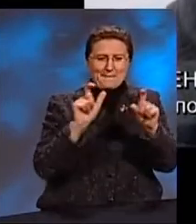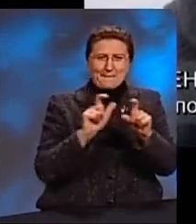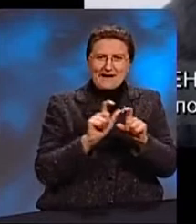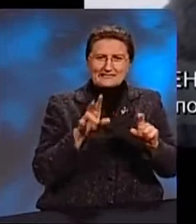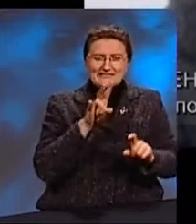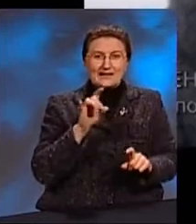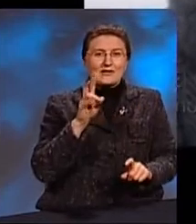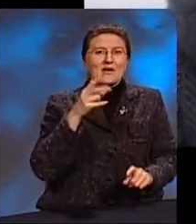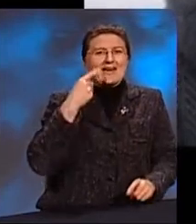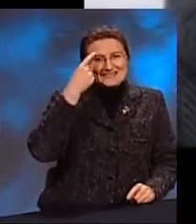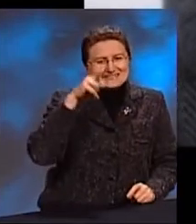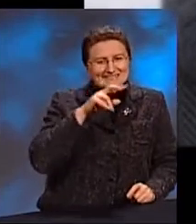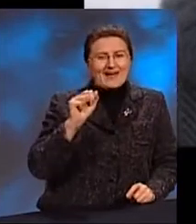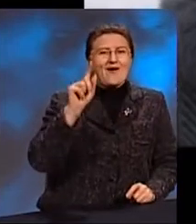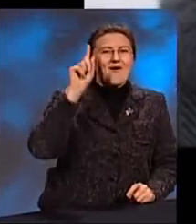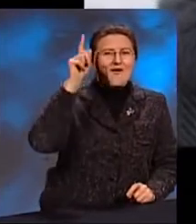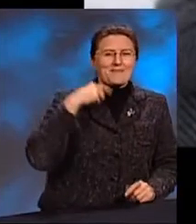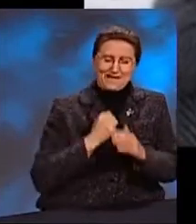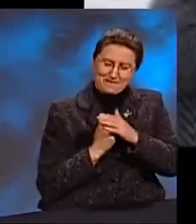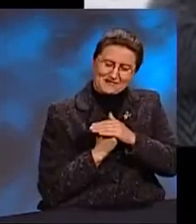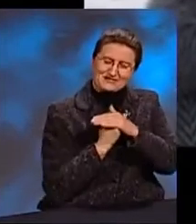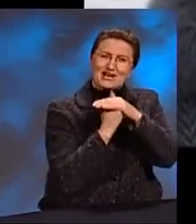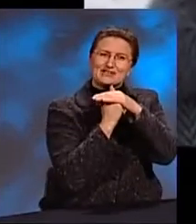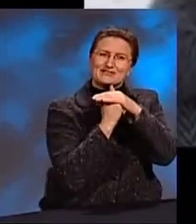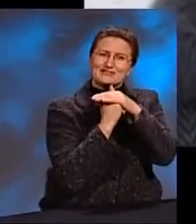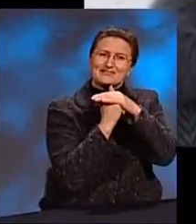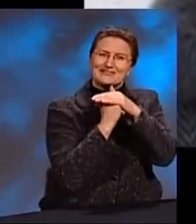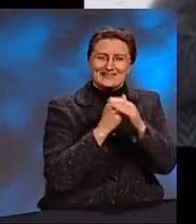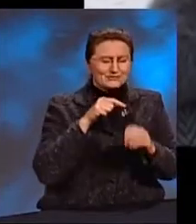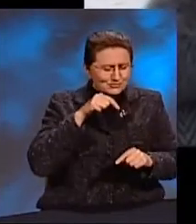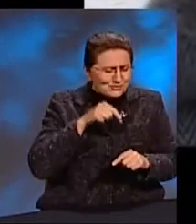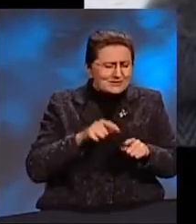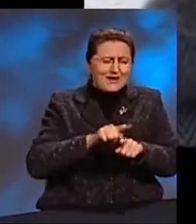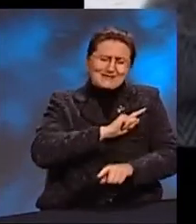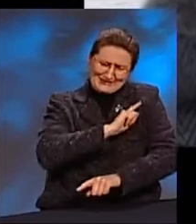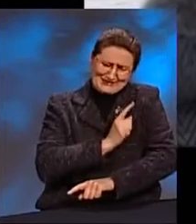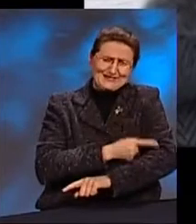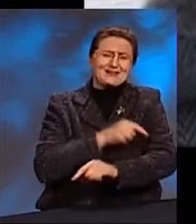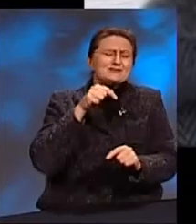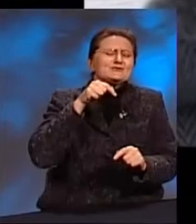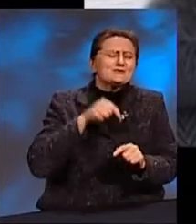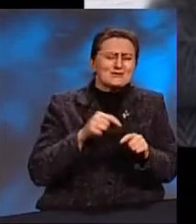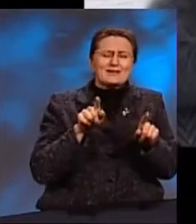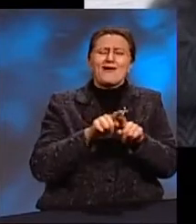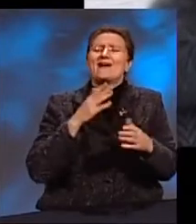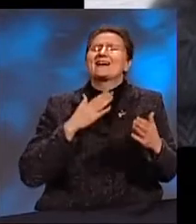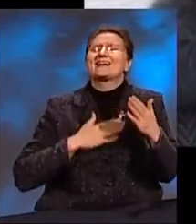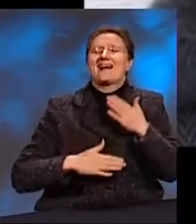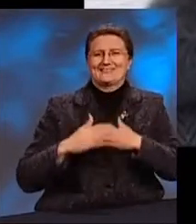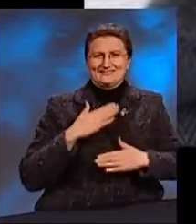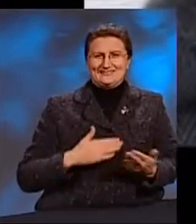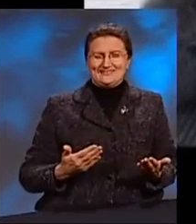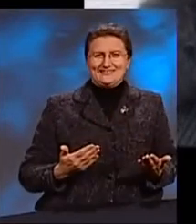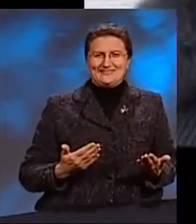Но я знала, что Он меня поддерживает Я чувствовала такую силу Я чувствовала такую радость